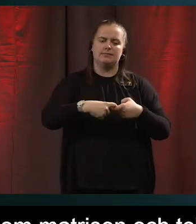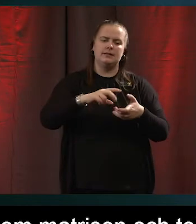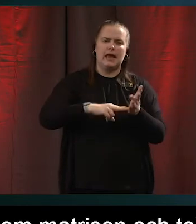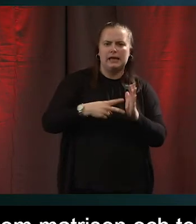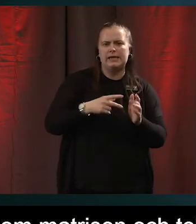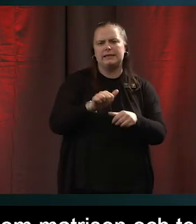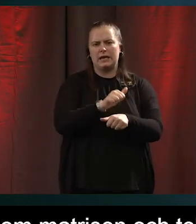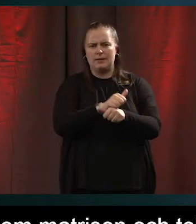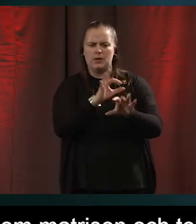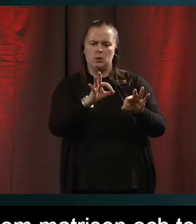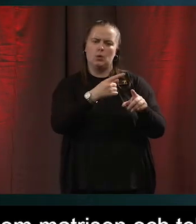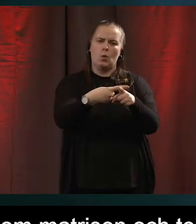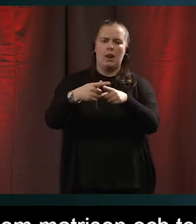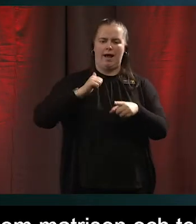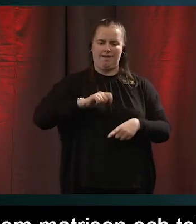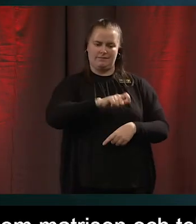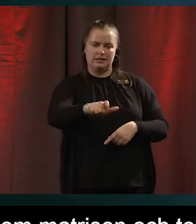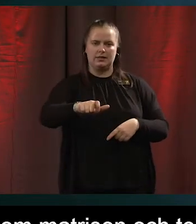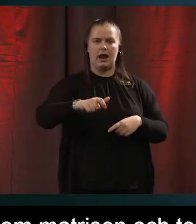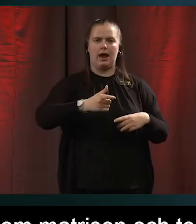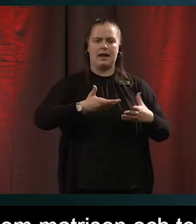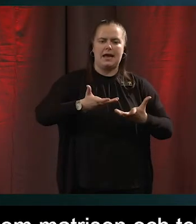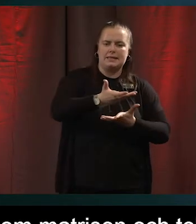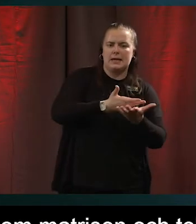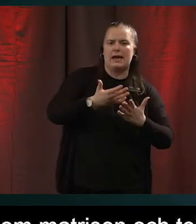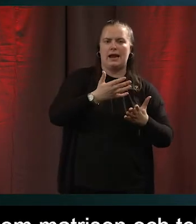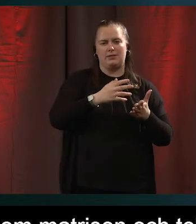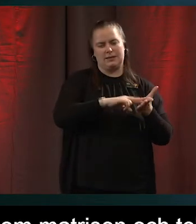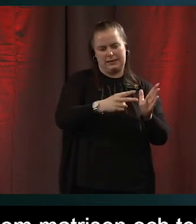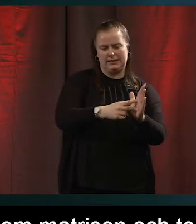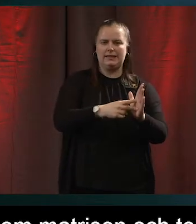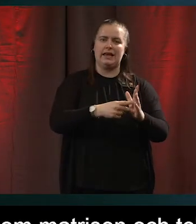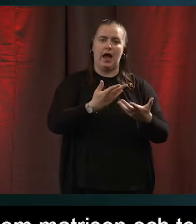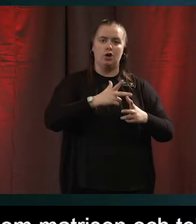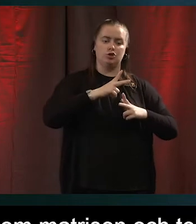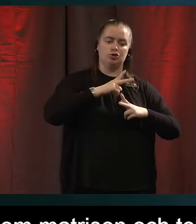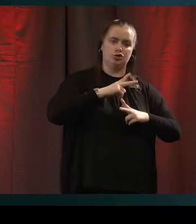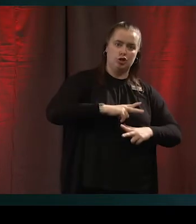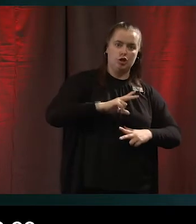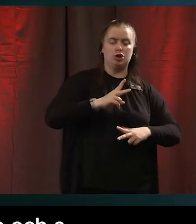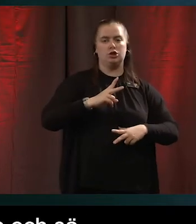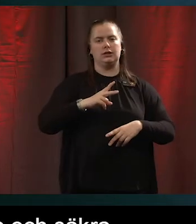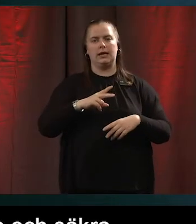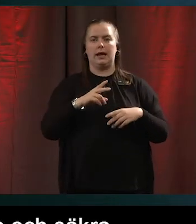interagerar och hur trygga och säkra de är. Har ni använt den också i ert arbete?